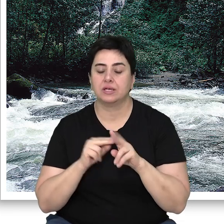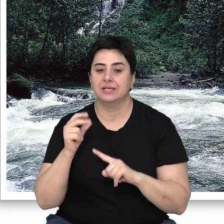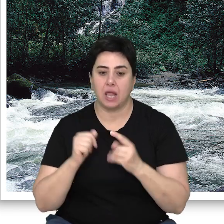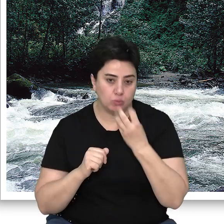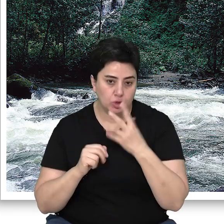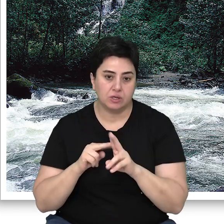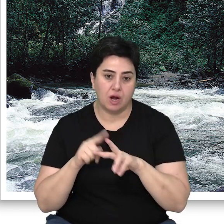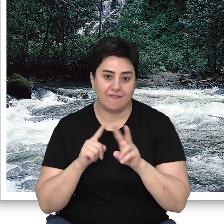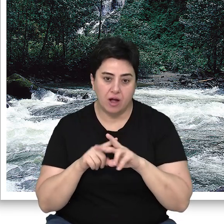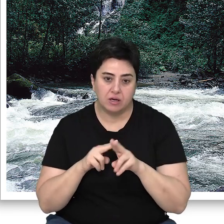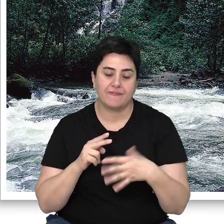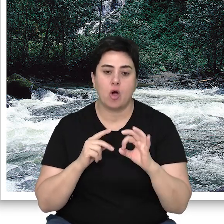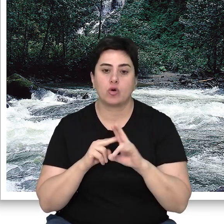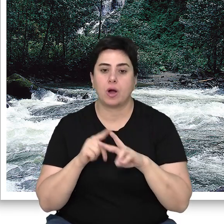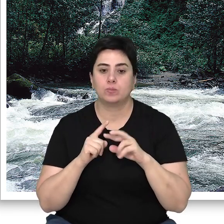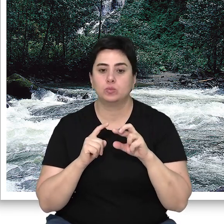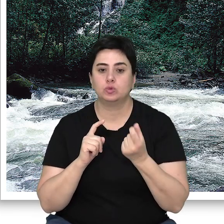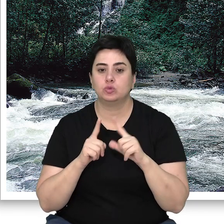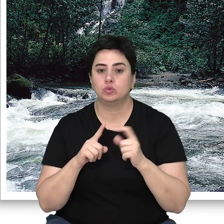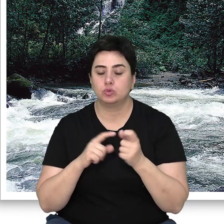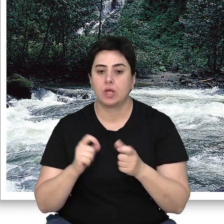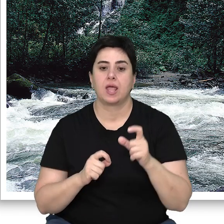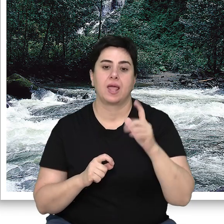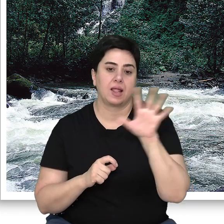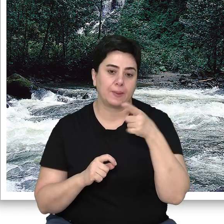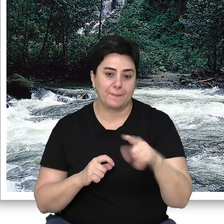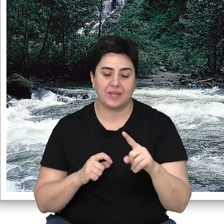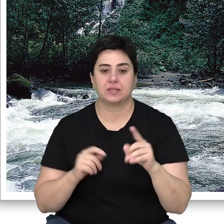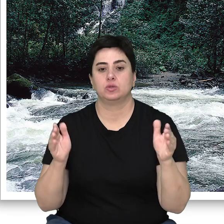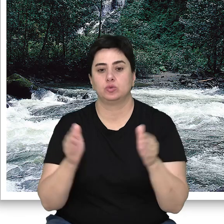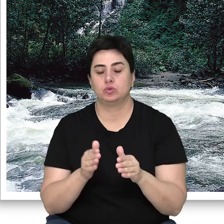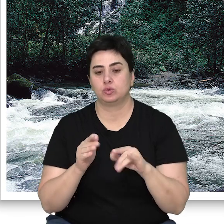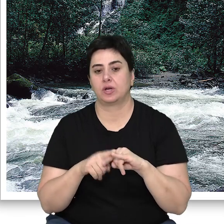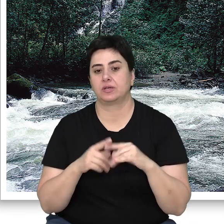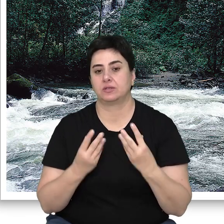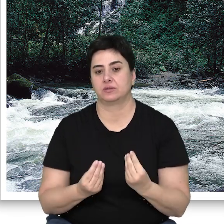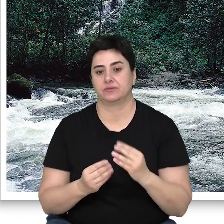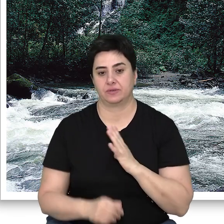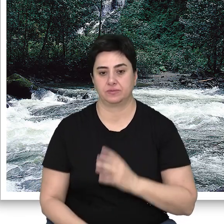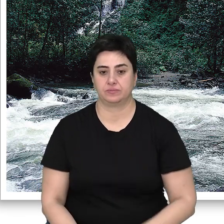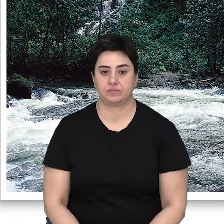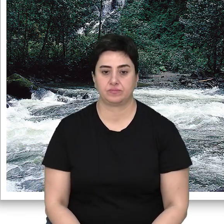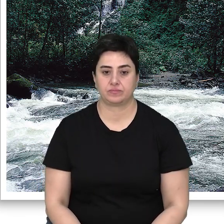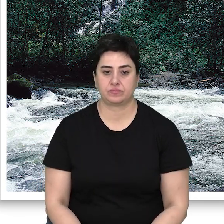kavak ve okaliptus gibi ağaçlarımız 50 bin hektardan küçük alanlarda varlıklarını sürdürmektedir.